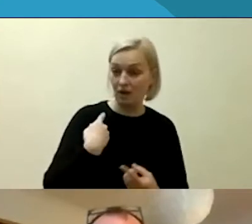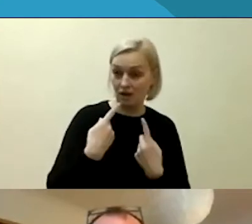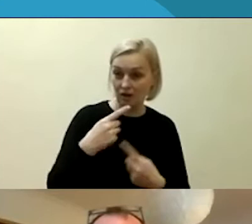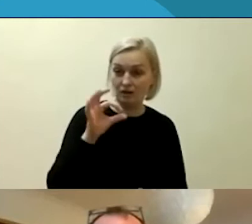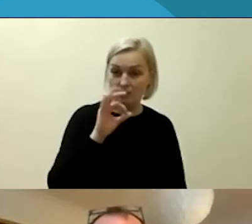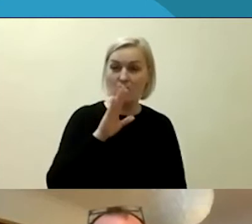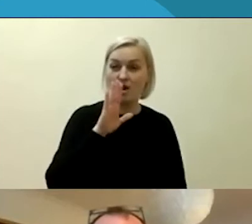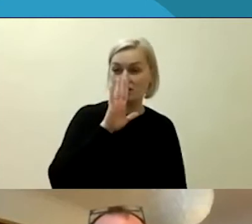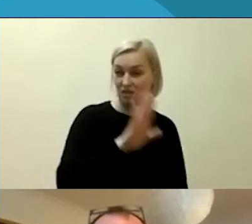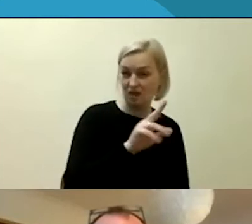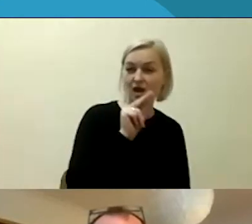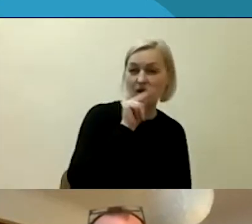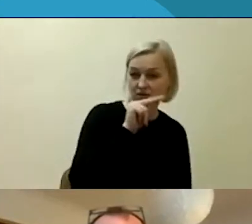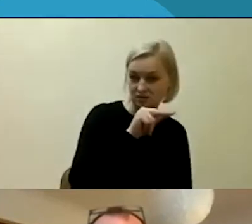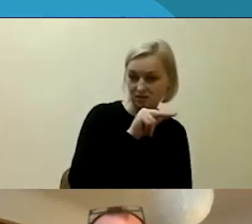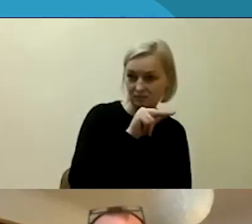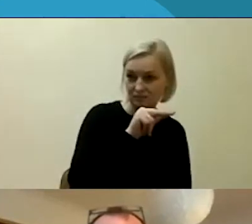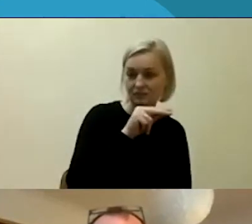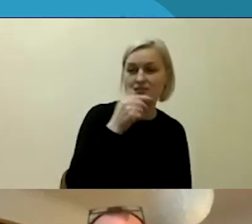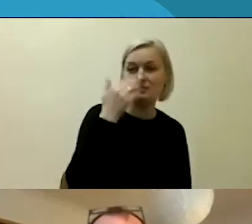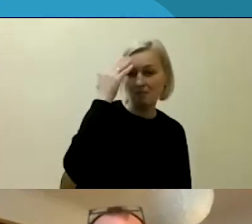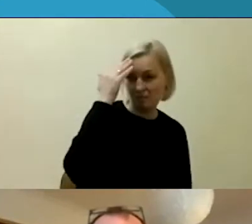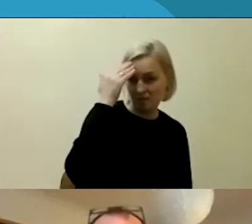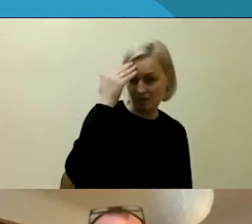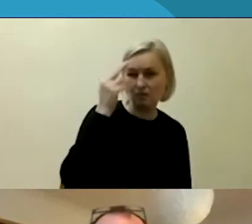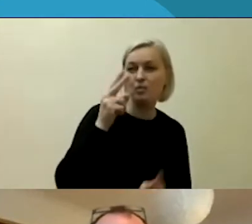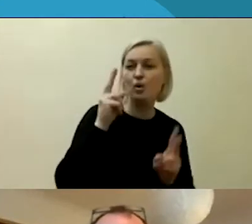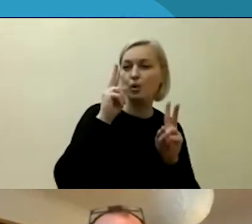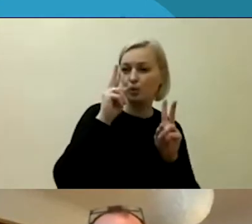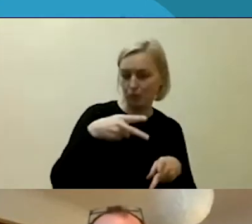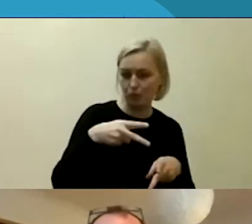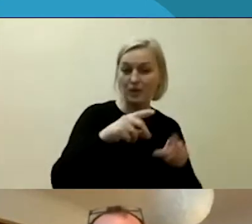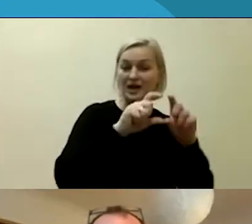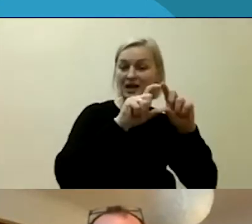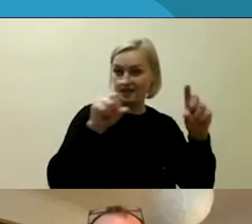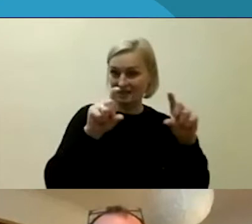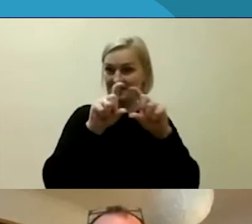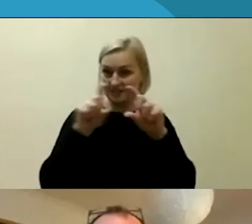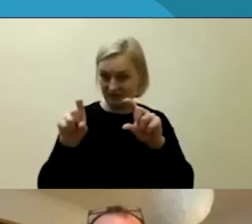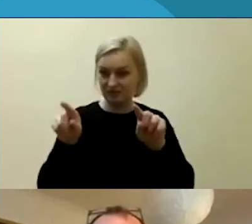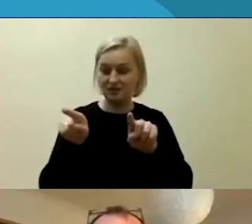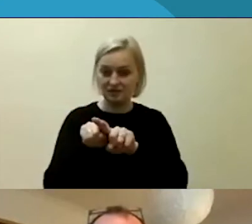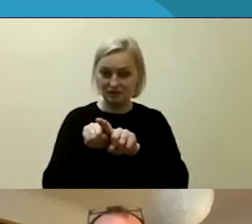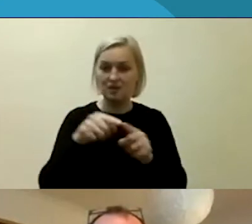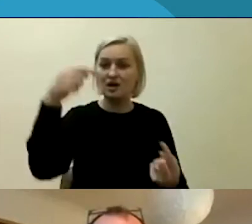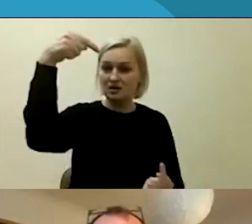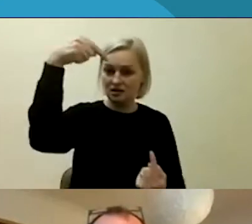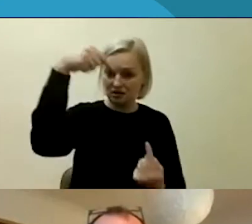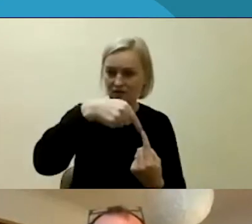nusikaltimus, manome, kad būtina užtikrinti, kad institucijos tinkamai reaguotų į rasizmo.